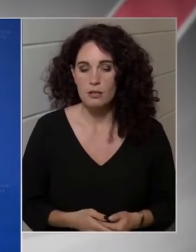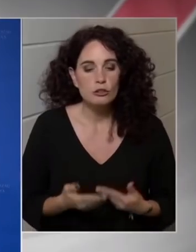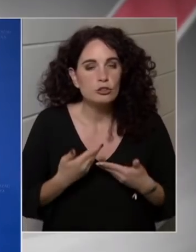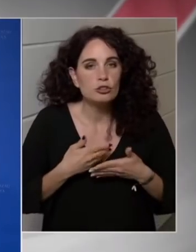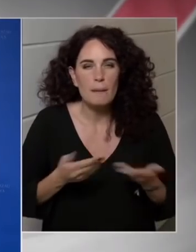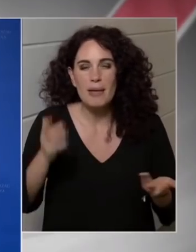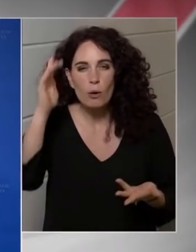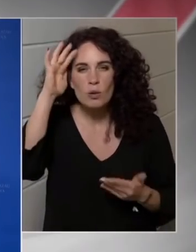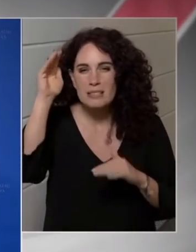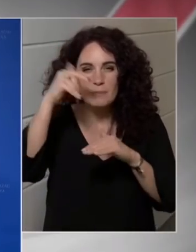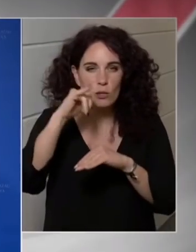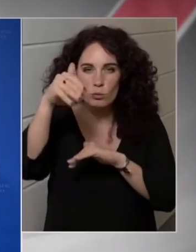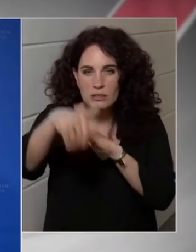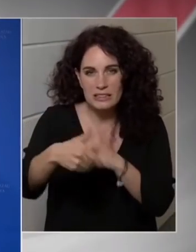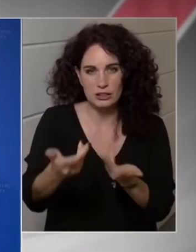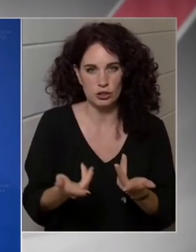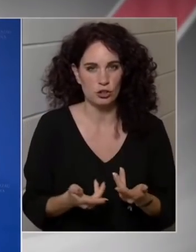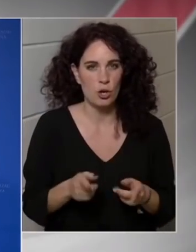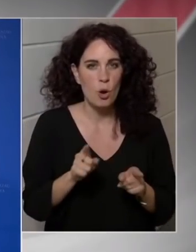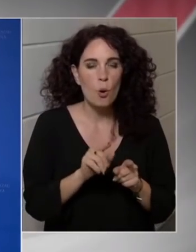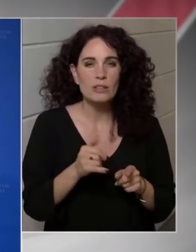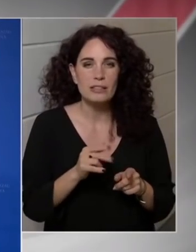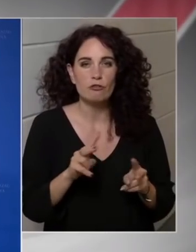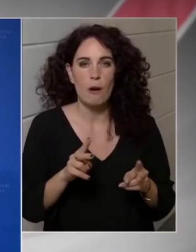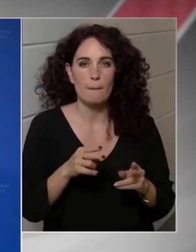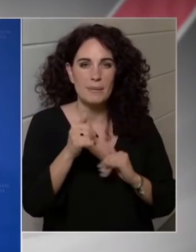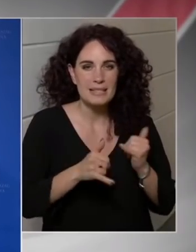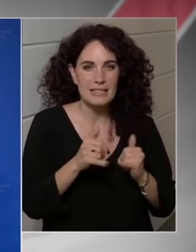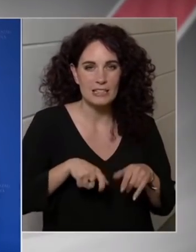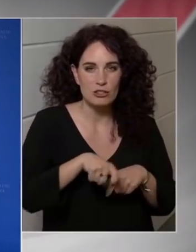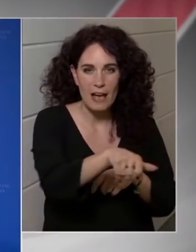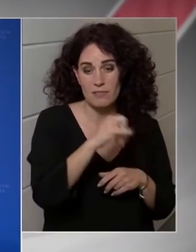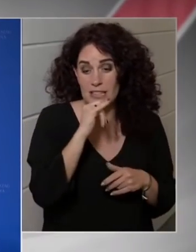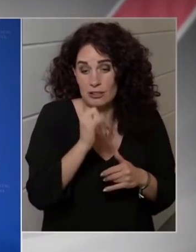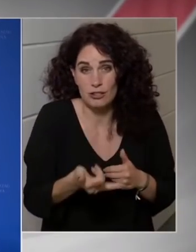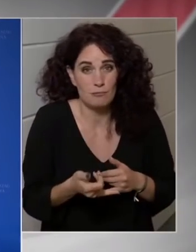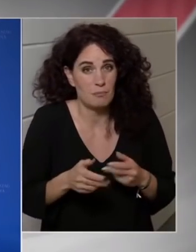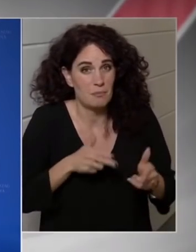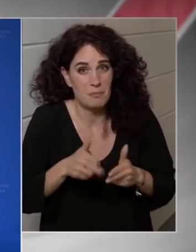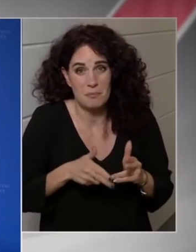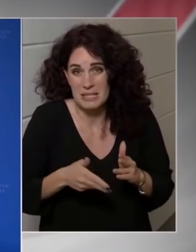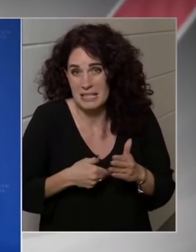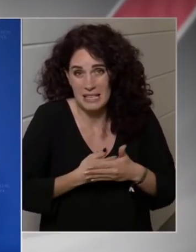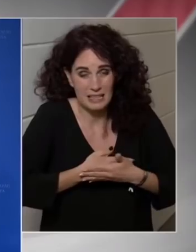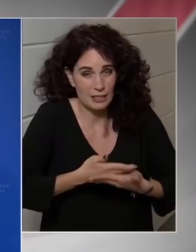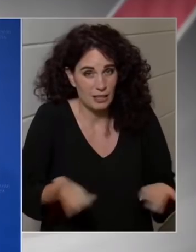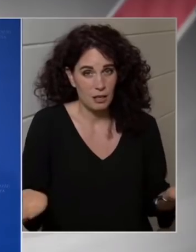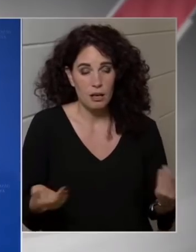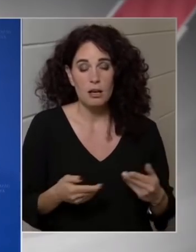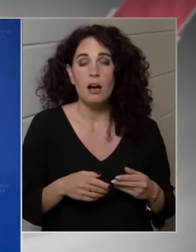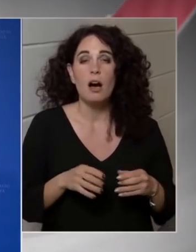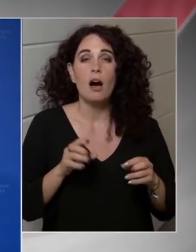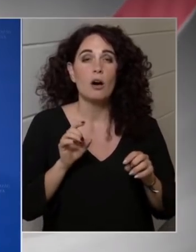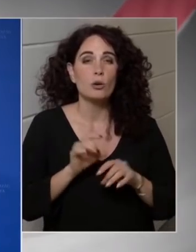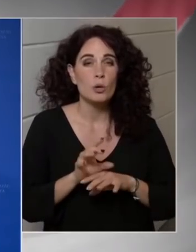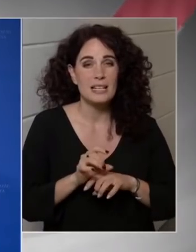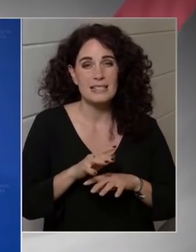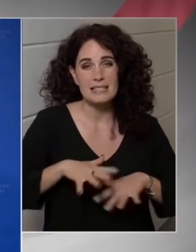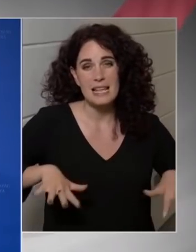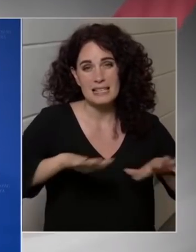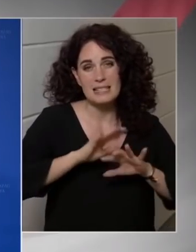mögötte, ott is biciklisávok vannak, ahol nincsenek biciklisták. Ugyanakkor a környezet szennyezésnek a